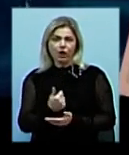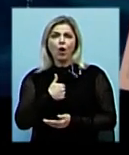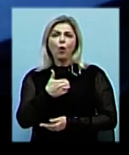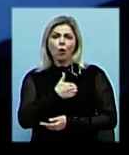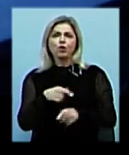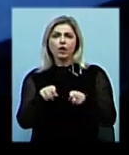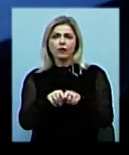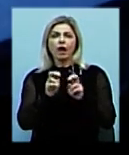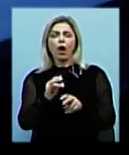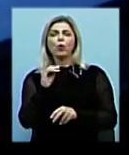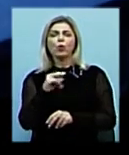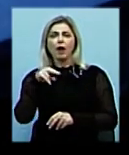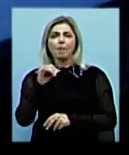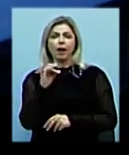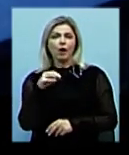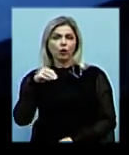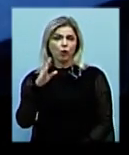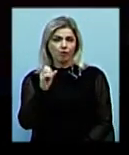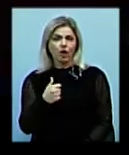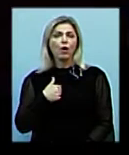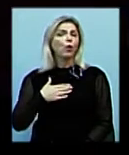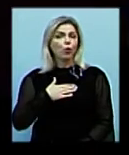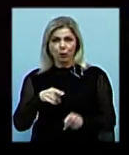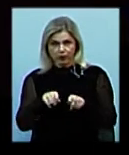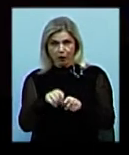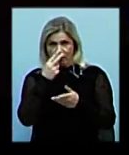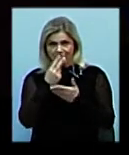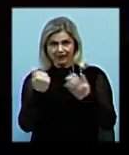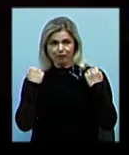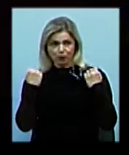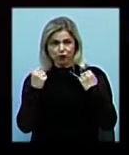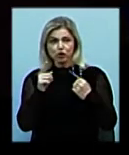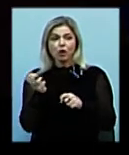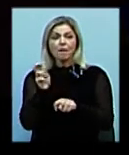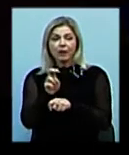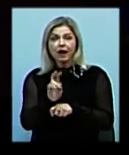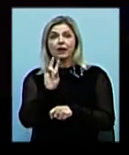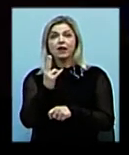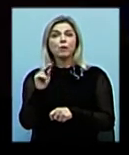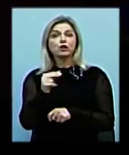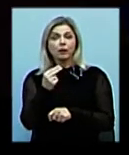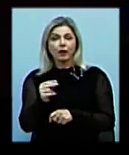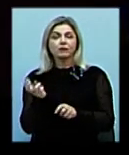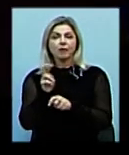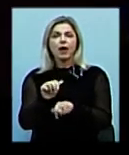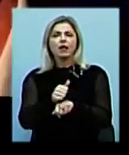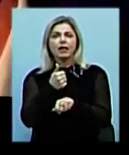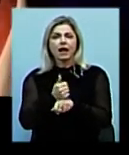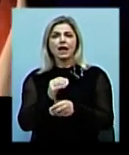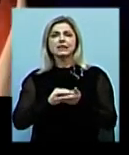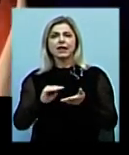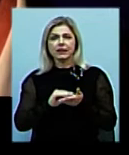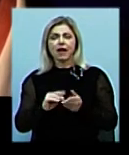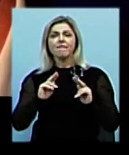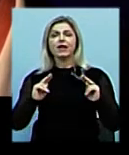такою, як Юля Паратова. І я люблю цей вид спорту. Аби відвідати чемпіонат України, до Миколаєва завітав генеральний секретар Федерації